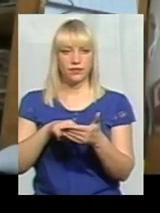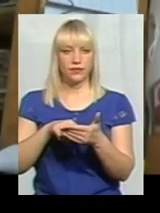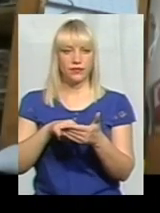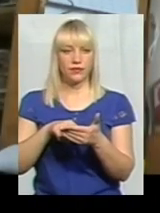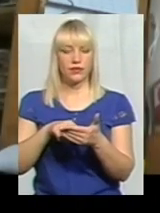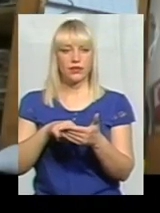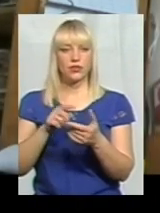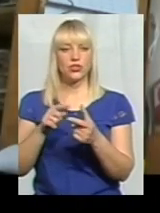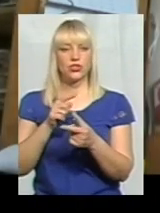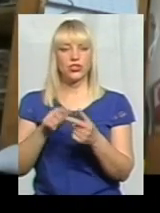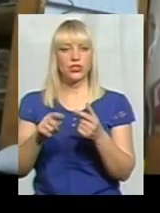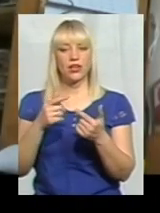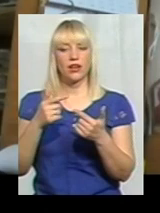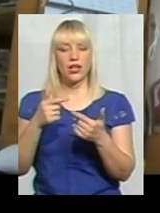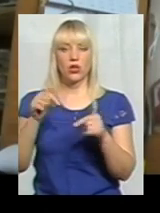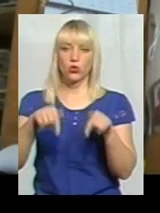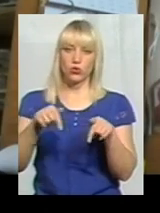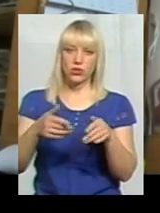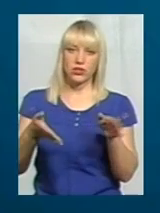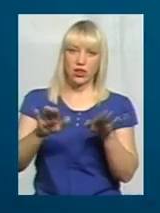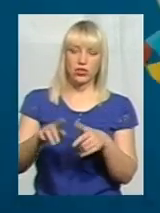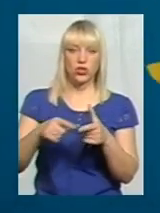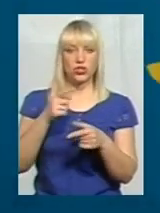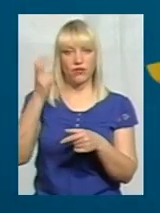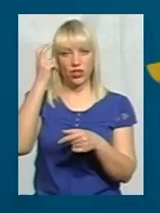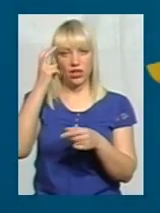можливо вже воно в Києві на остаточному році.